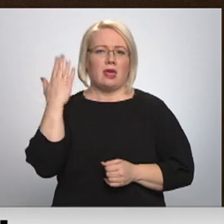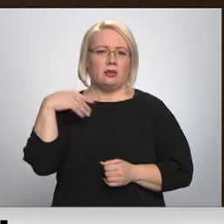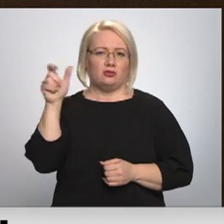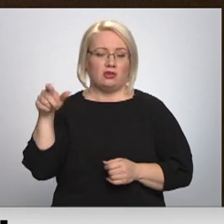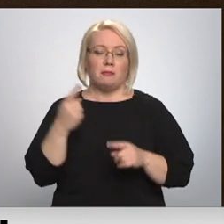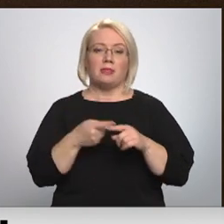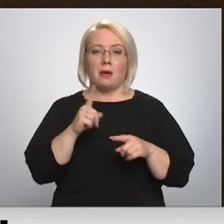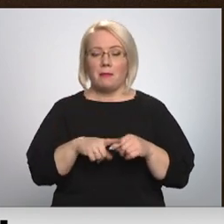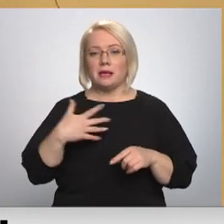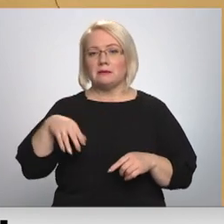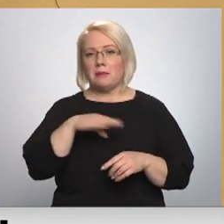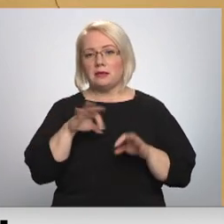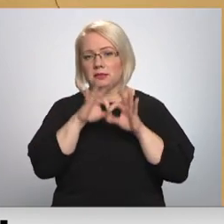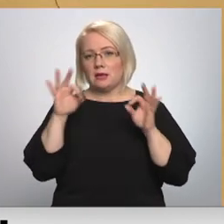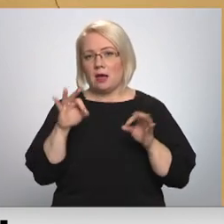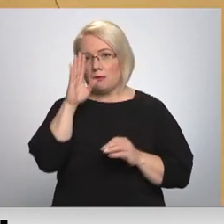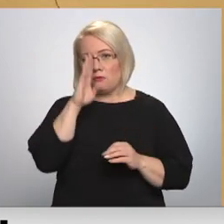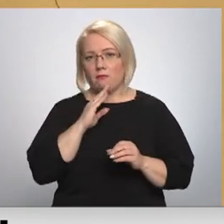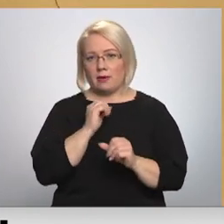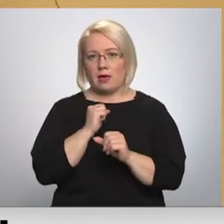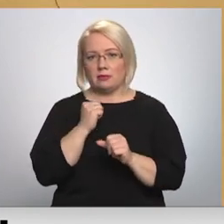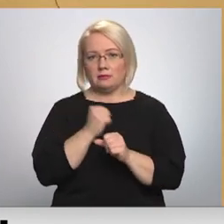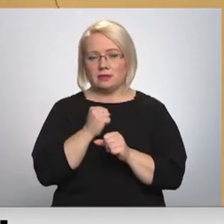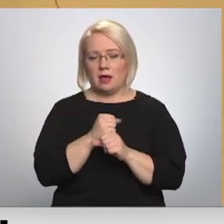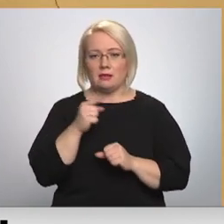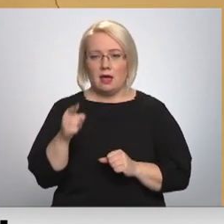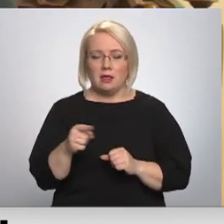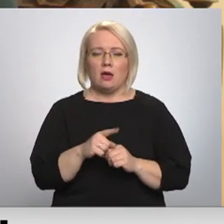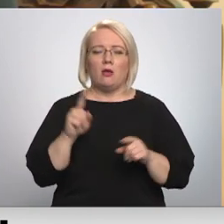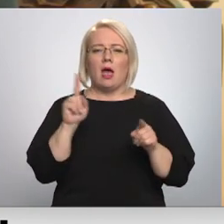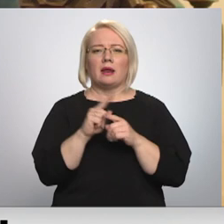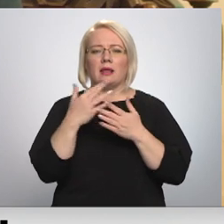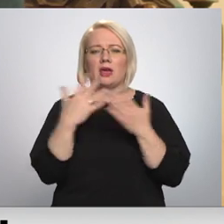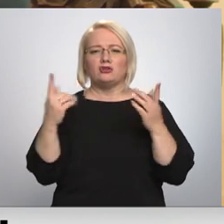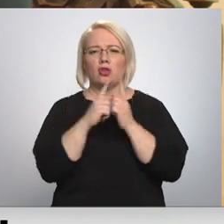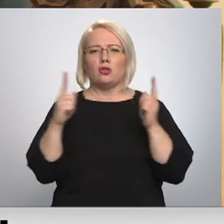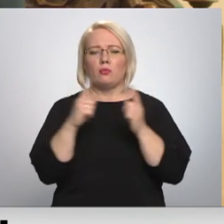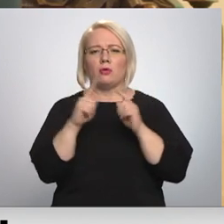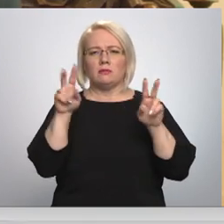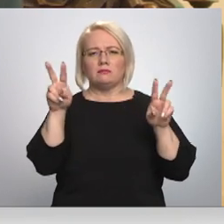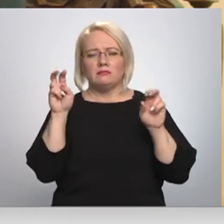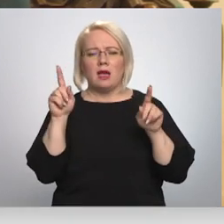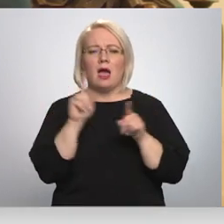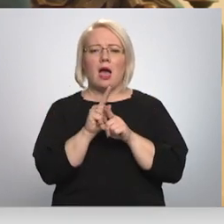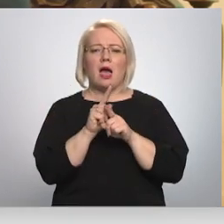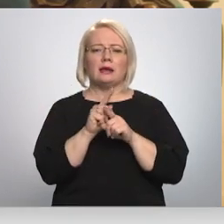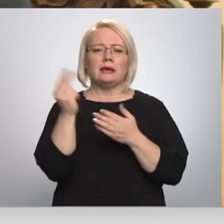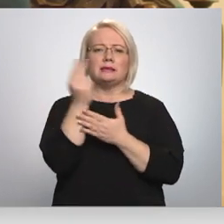nopietni pieķērāmies tam darbam. No prototipiem arī norakstīti un zīmēti raksturi.